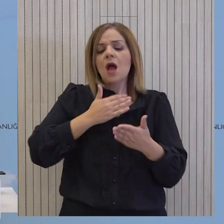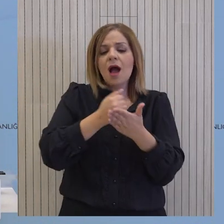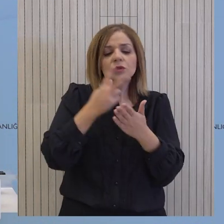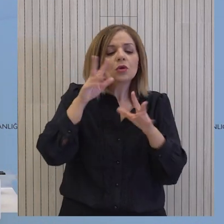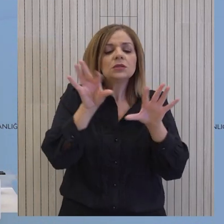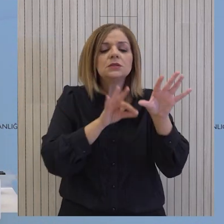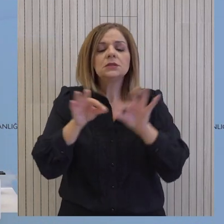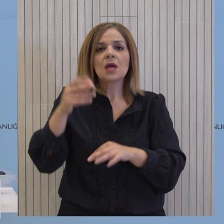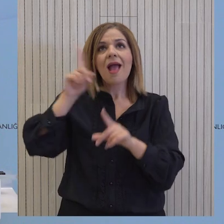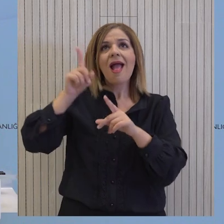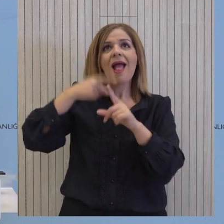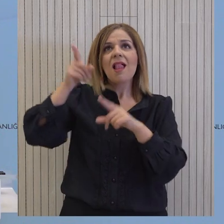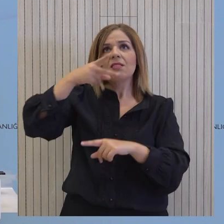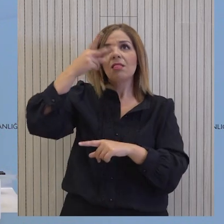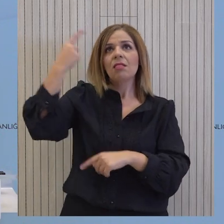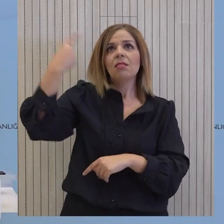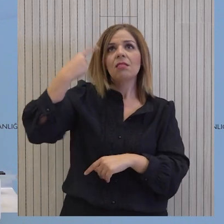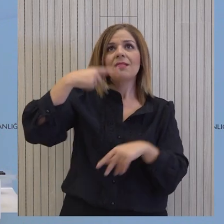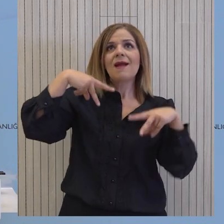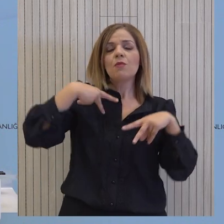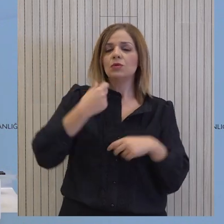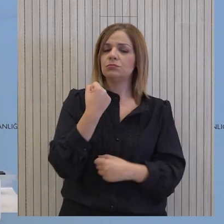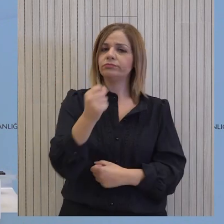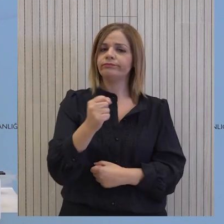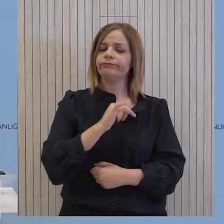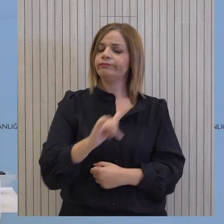ευσταθεί σε καμία περίπτωση αυτός αυταίος ισχυρισμός.